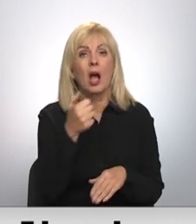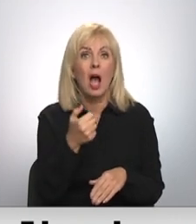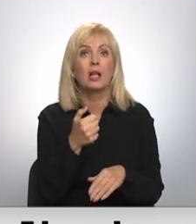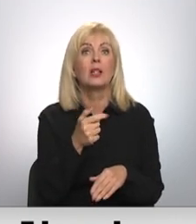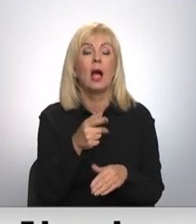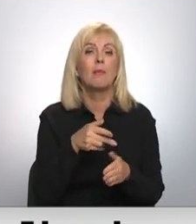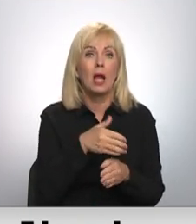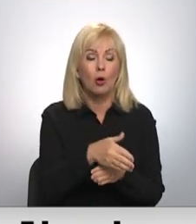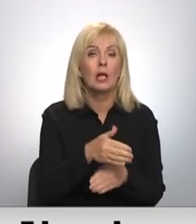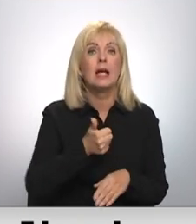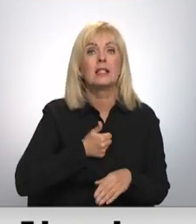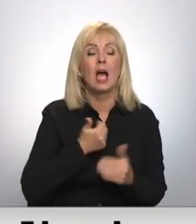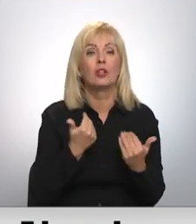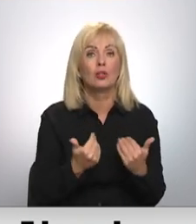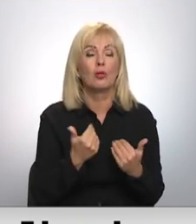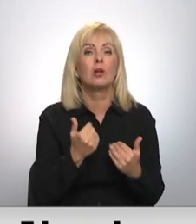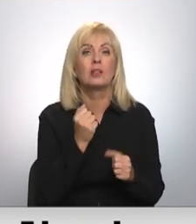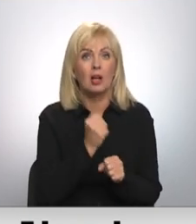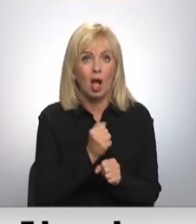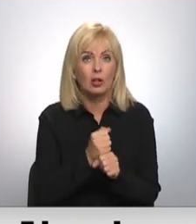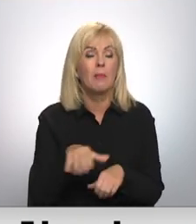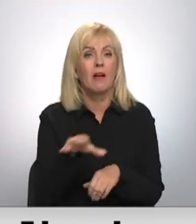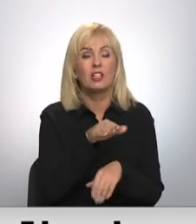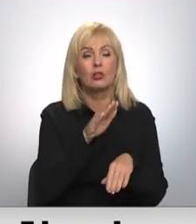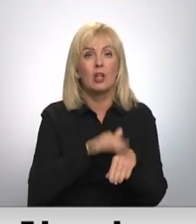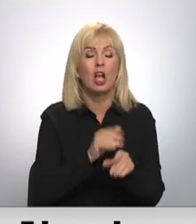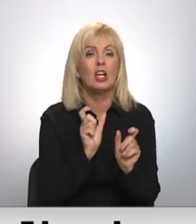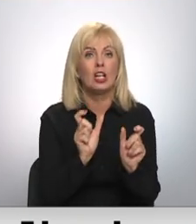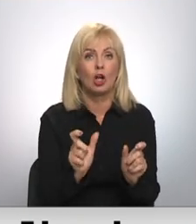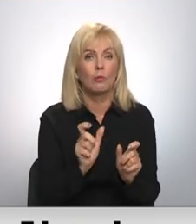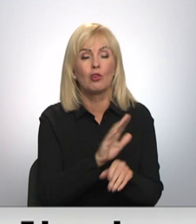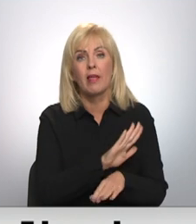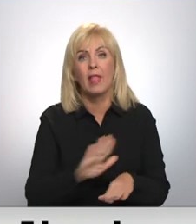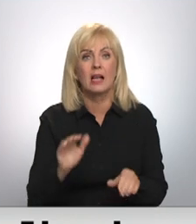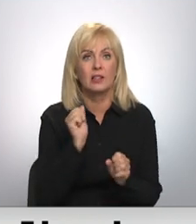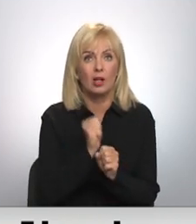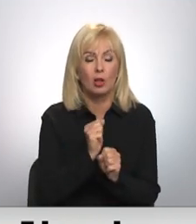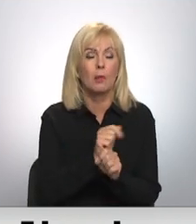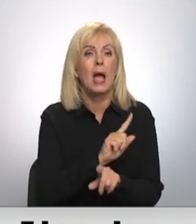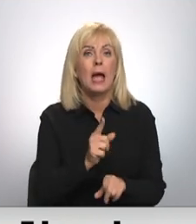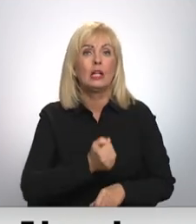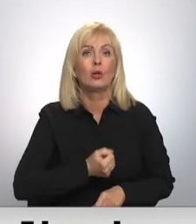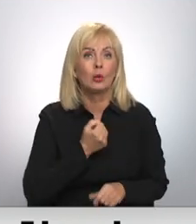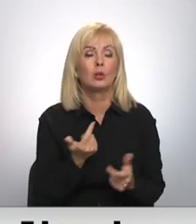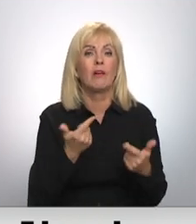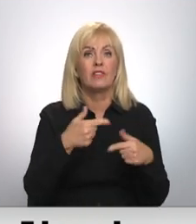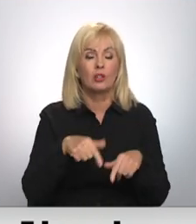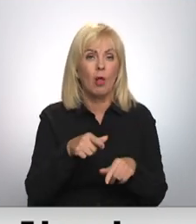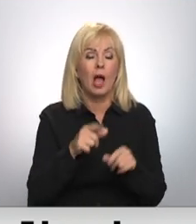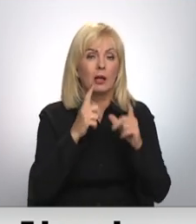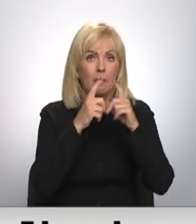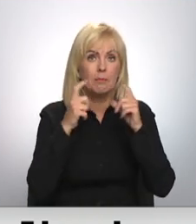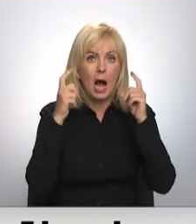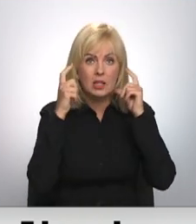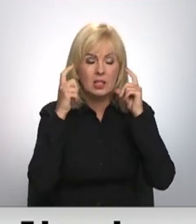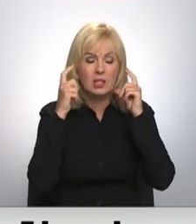Sestdienās strādājam, šobrīd sakarā ar visiem ierobežojumiem, nestrādājam, jo ir grūti visu laiku maskās